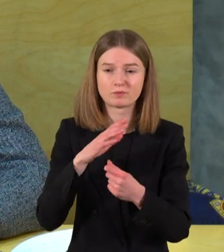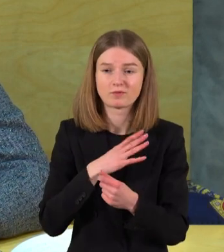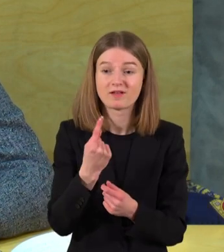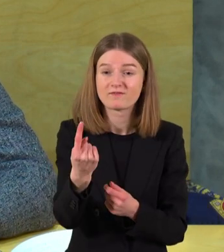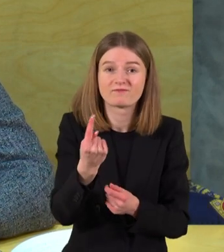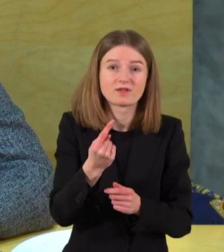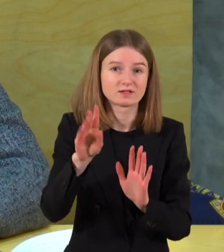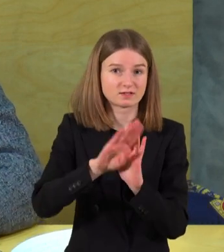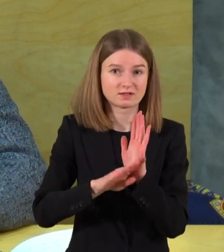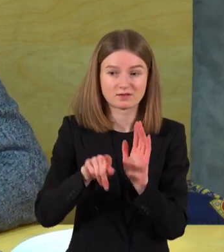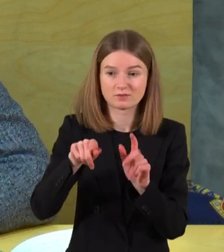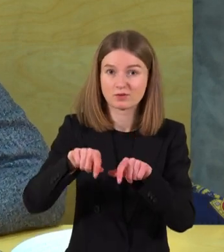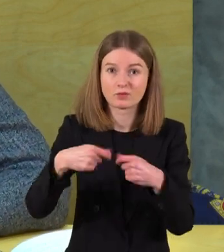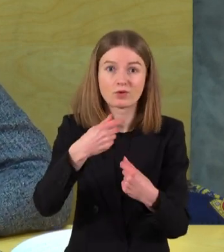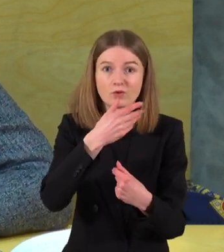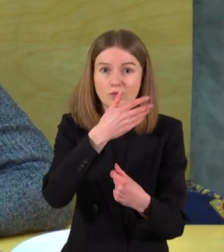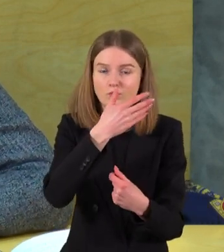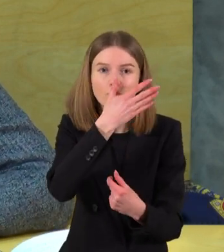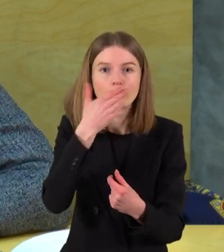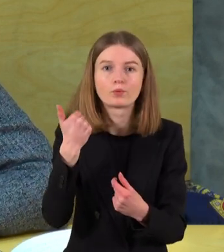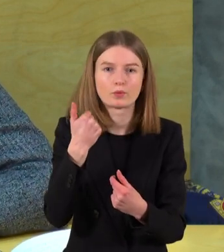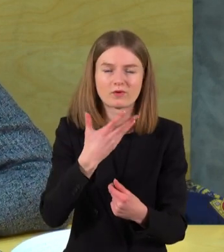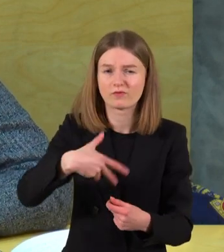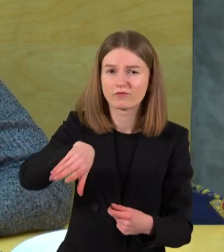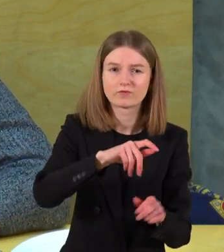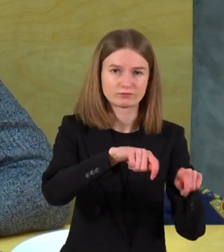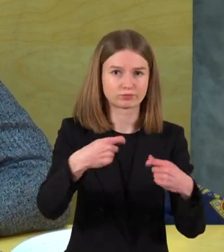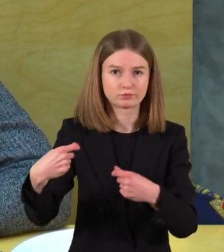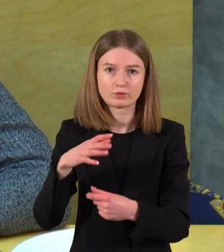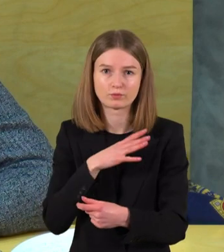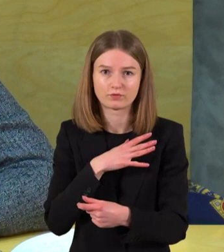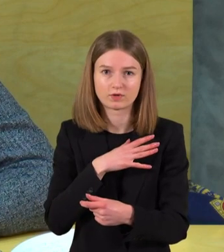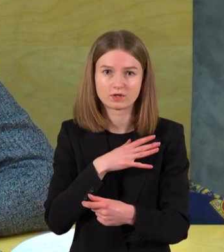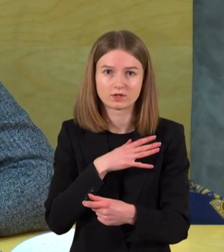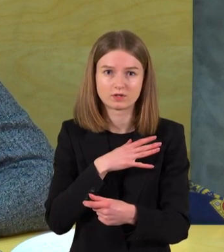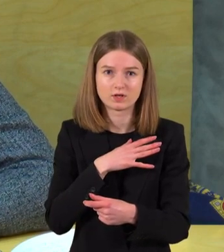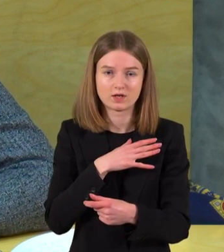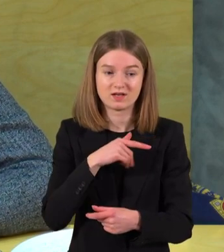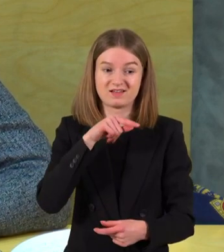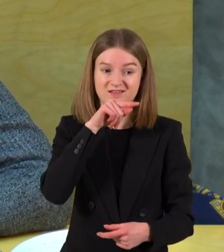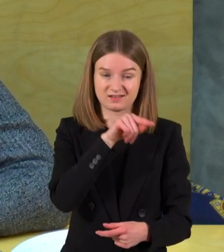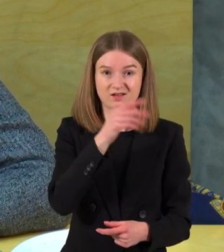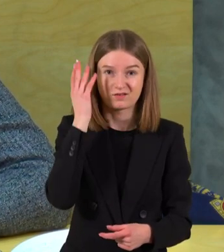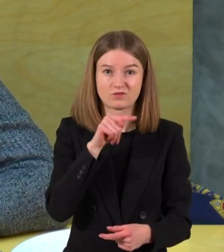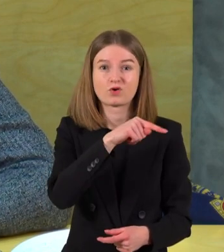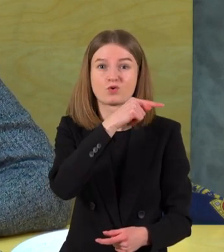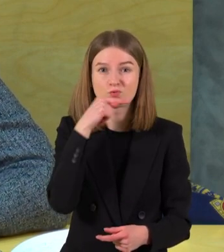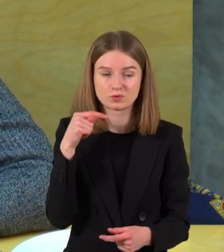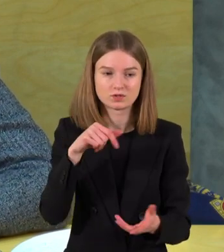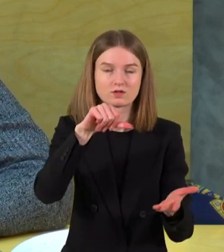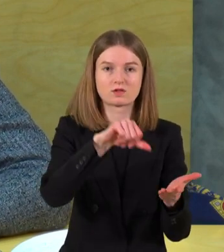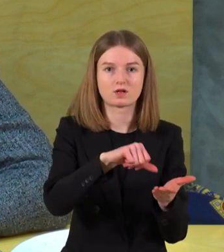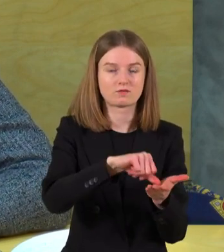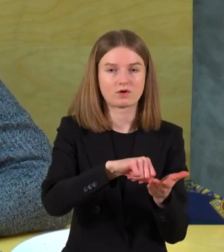tokio tarptautinės teisės akto, kurio ji nebūtų pažeidusi, ji neturėtų dalyvauti bendroje